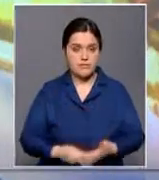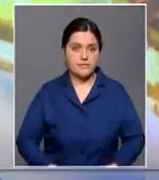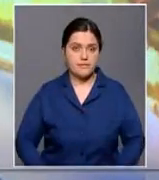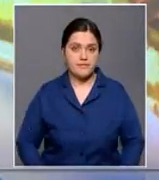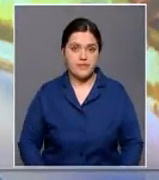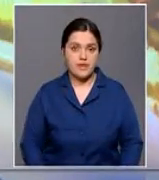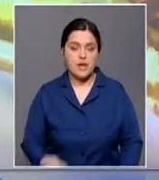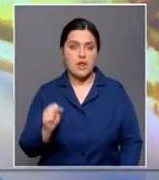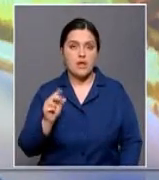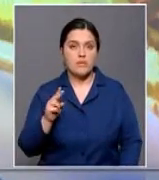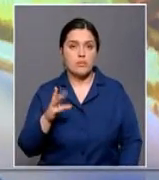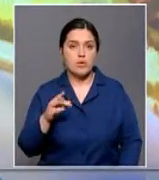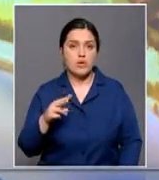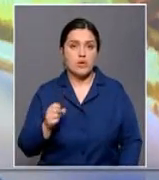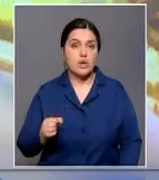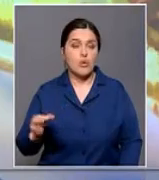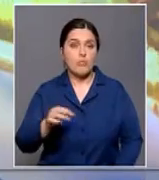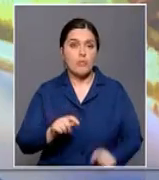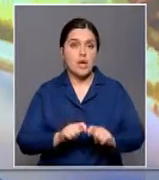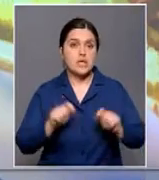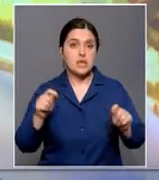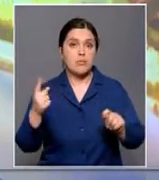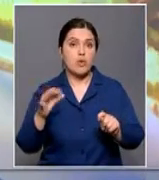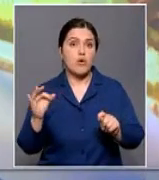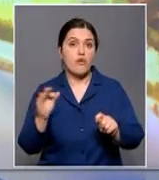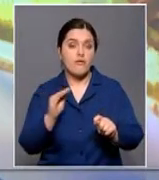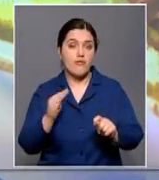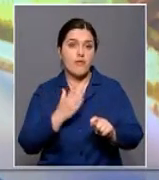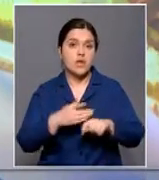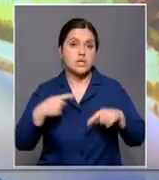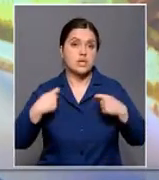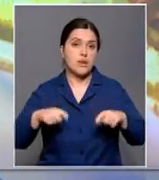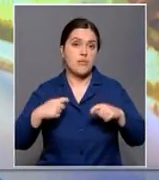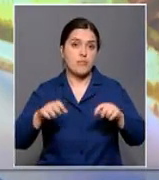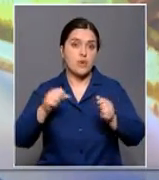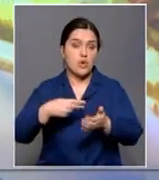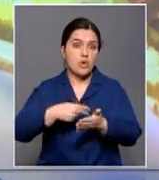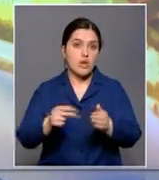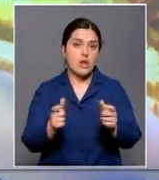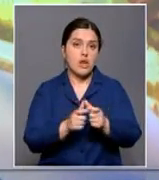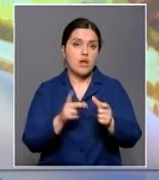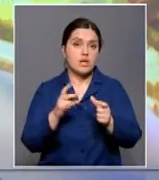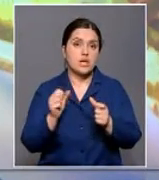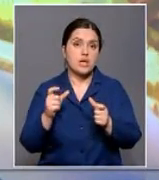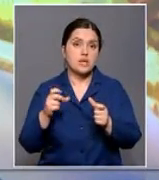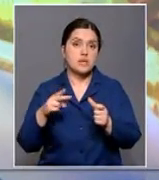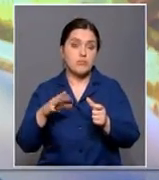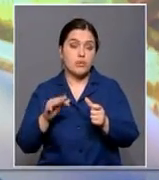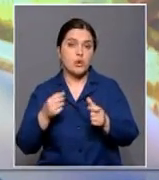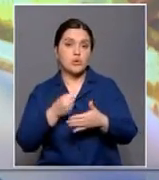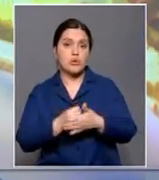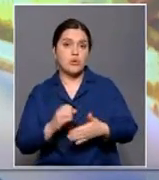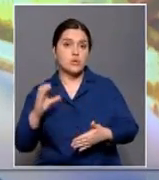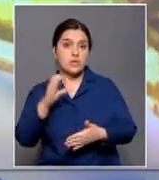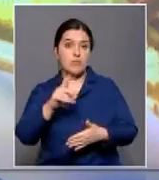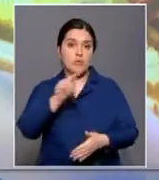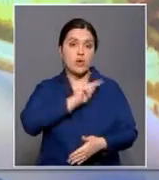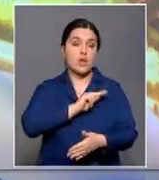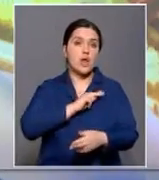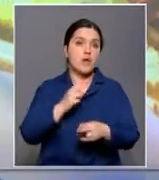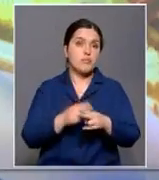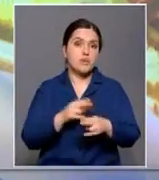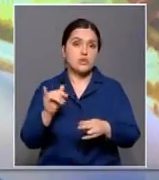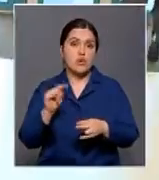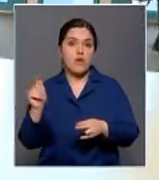В Атмолинской области открылась первая официальная касса, где можно приобрести билеты на экспо. До сентября она будет работать